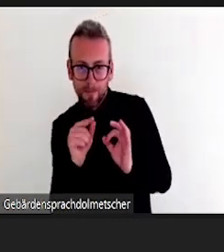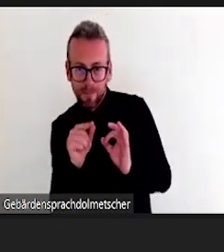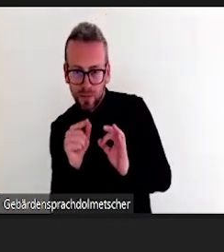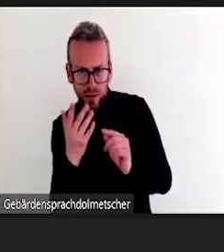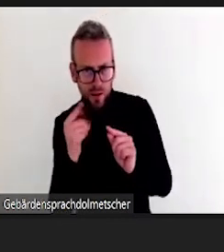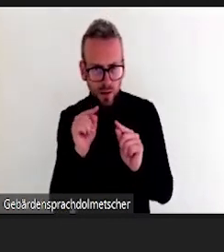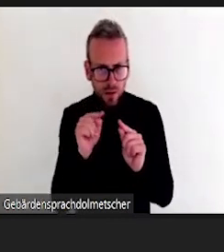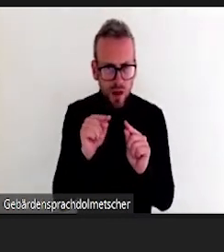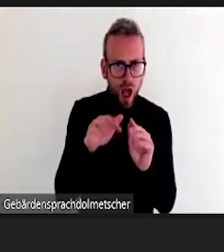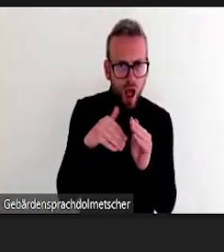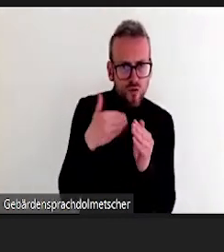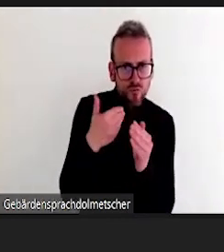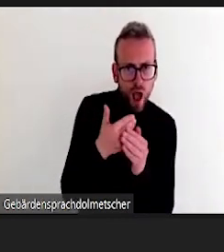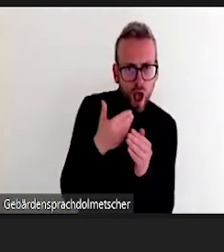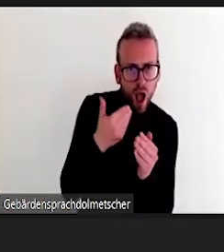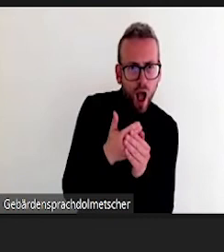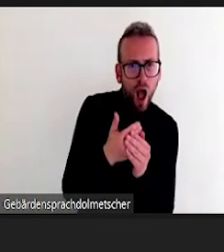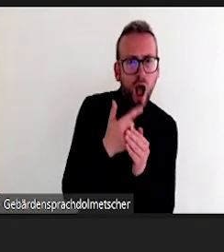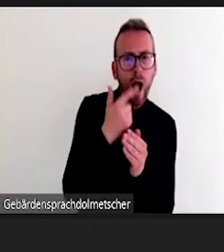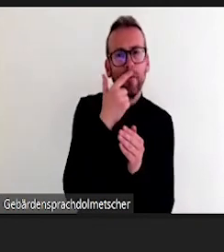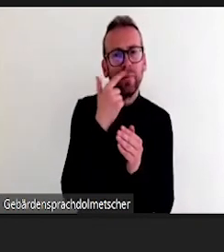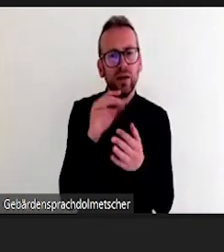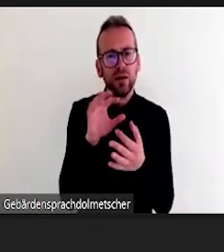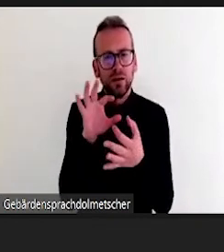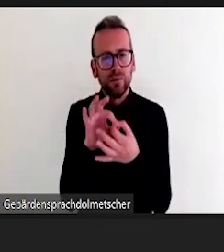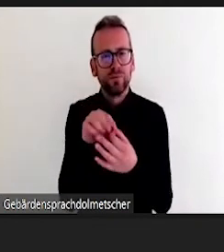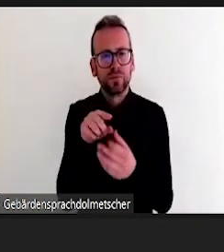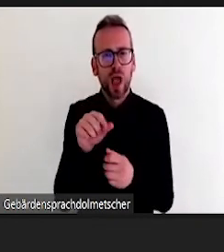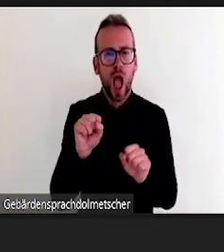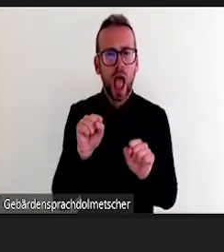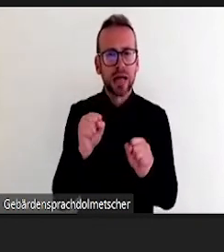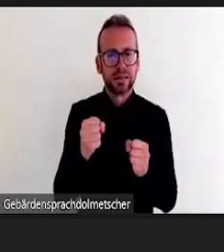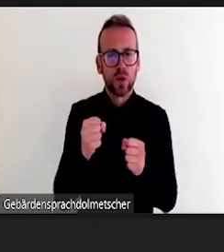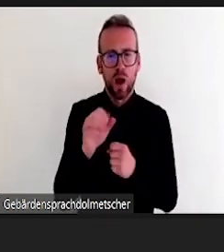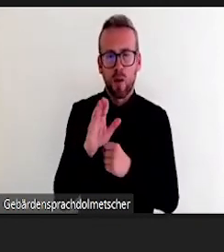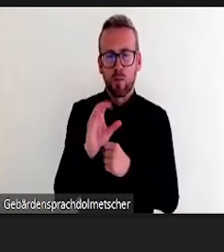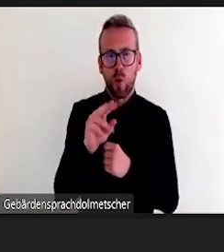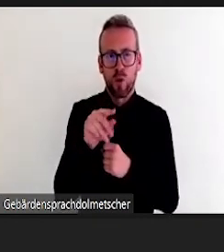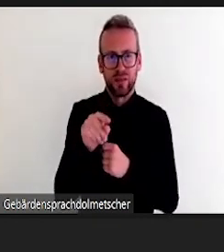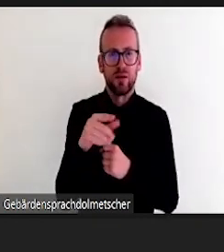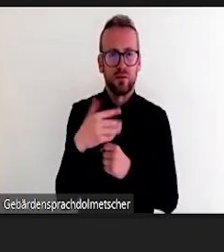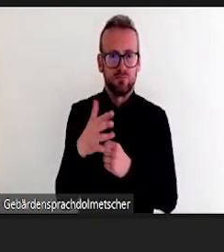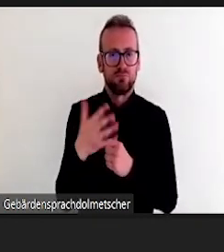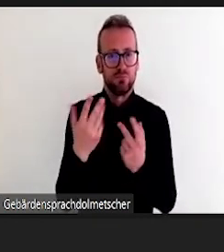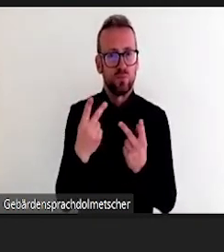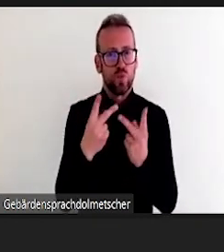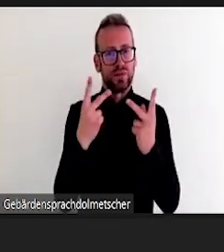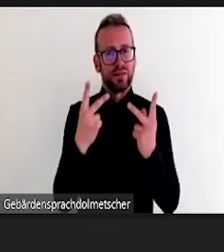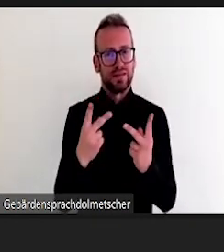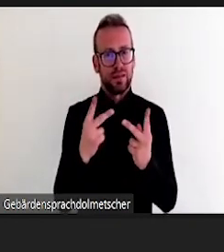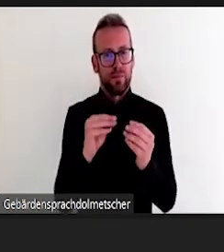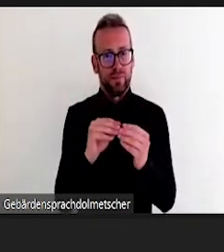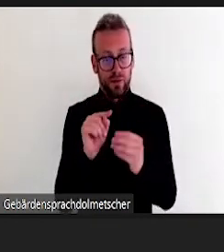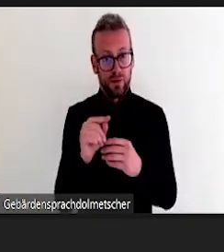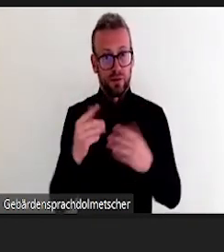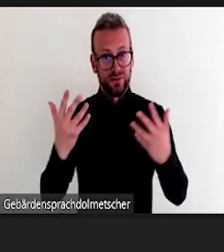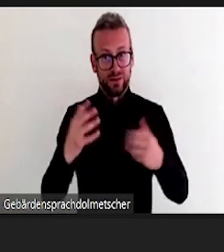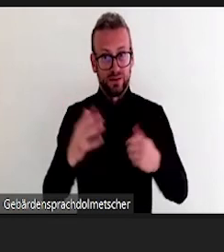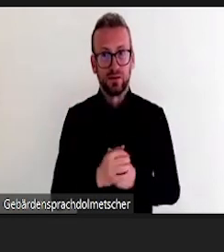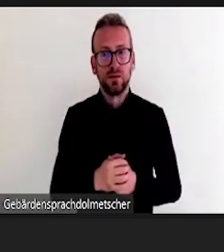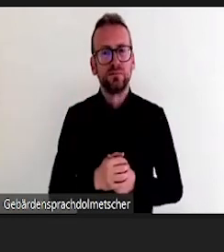und kann dann eine Route darauf entwickeln mit verschiedenen Aufgaben, Aufgabestellungen an verschiedenen Punkten,